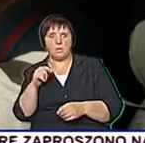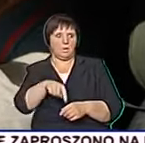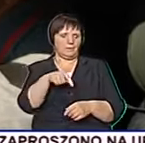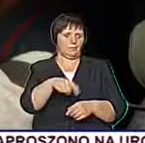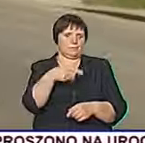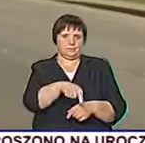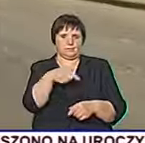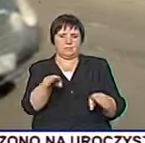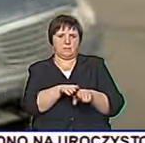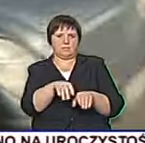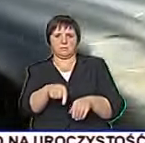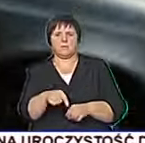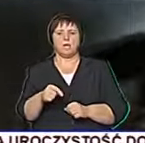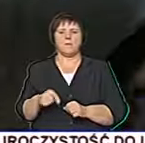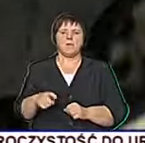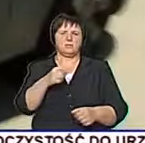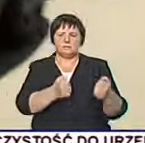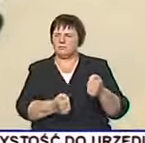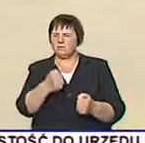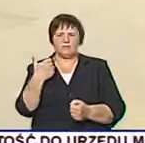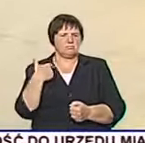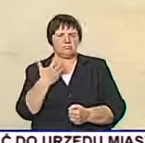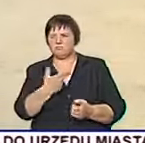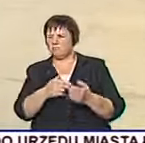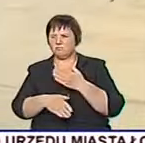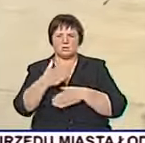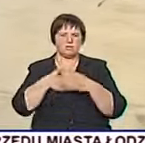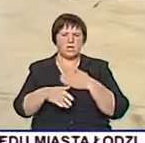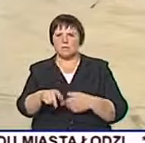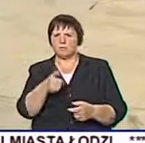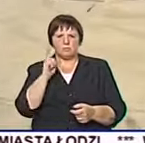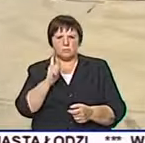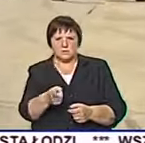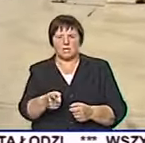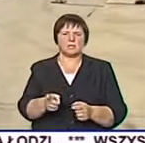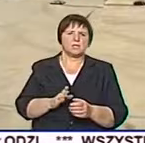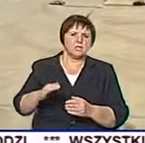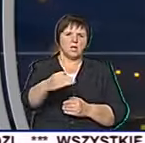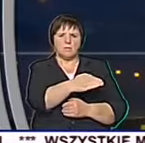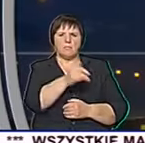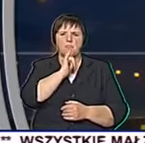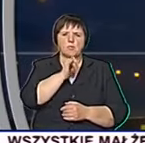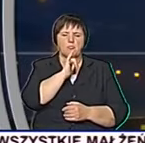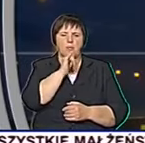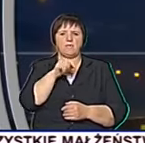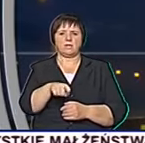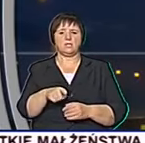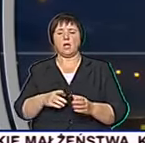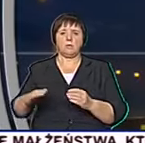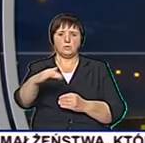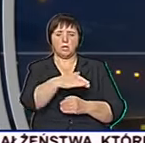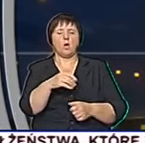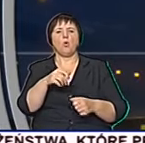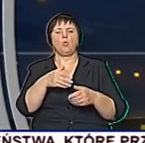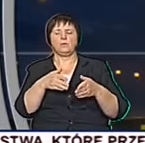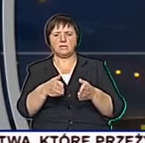tutaj będzie zamknięta. Kierowcy nie kryli niezadowolenia, zwłaszcza, że stosując się do nakazu skrętu w lewo, próbowali nieprzejezdny odcinek ominąć ulicą